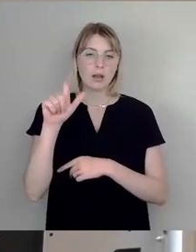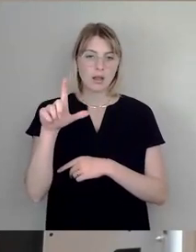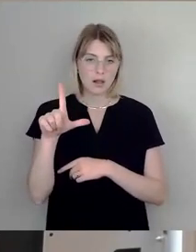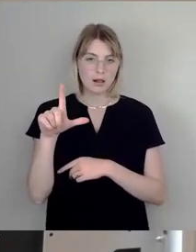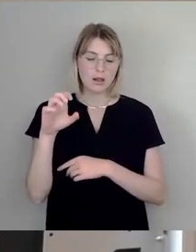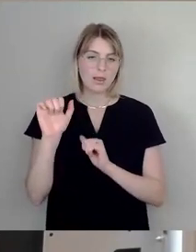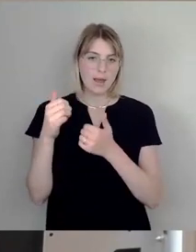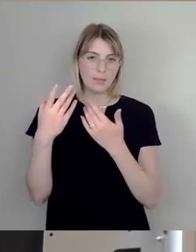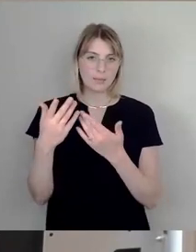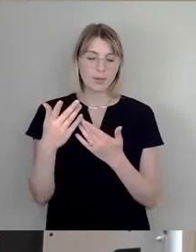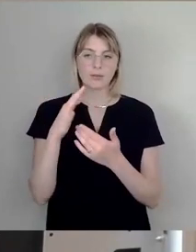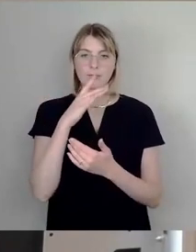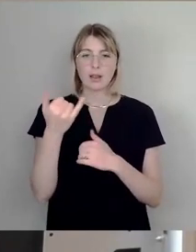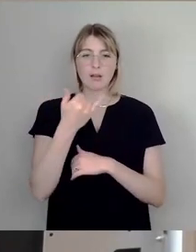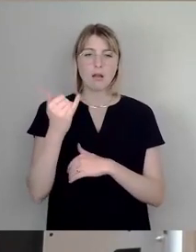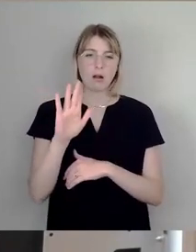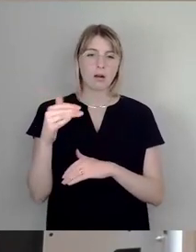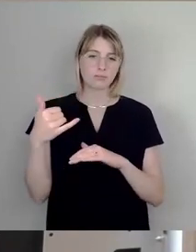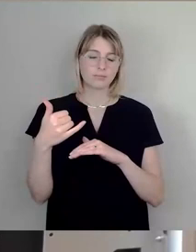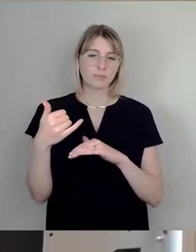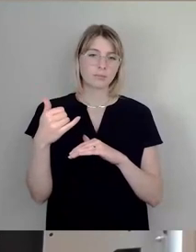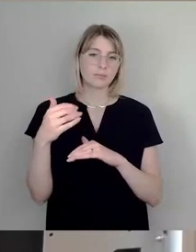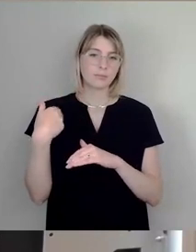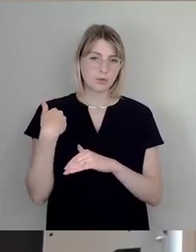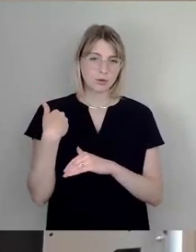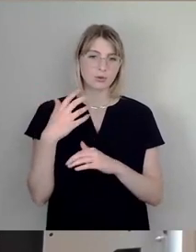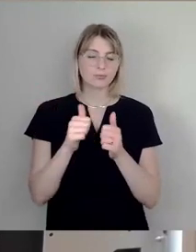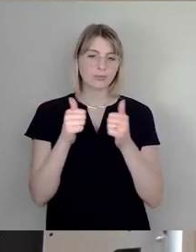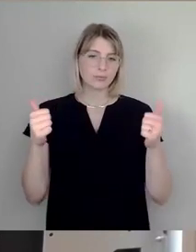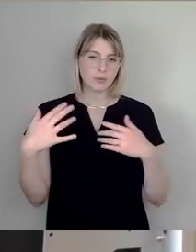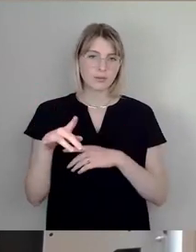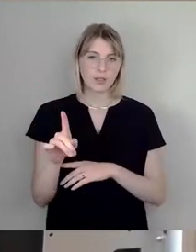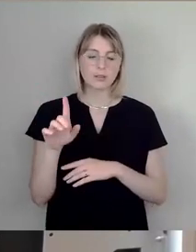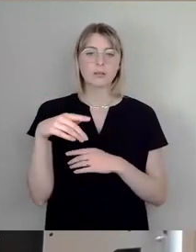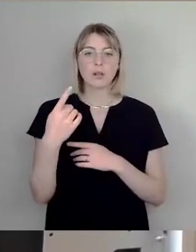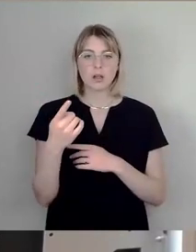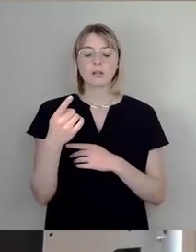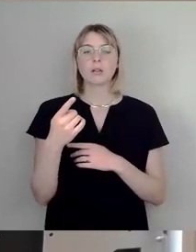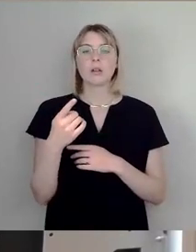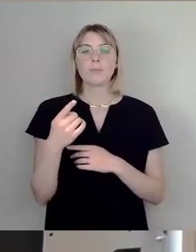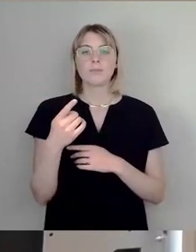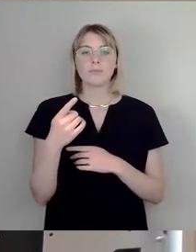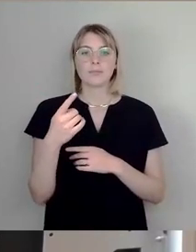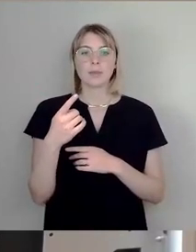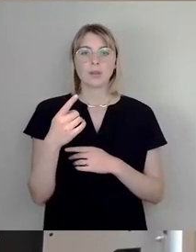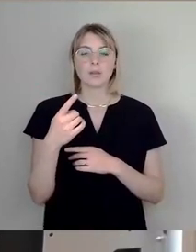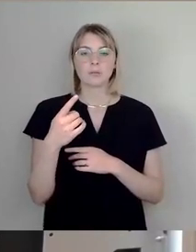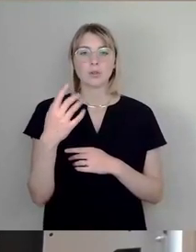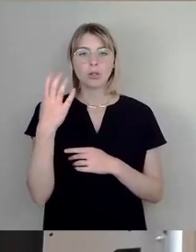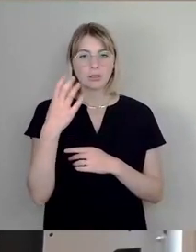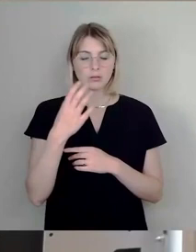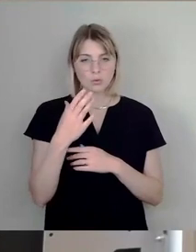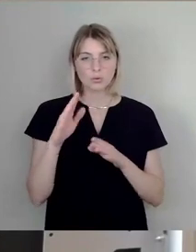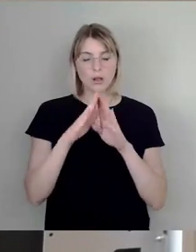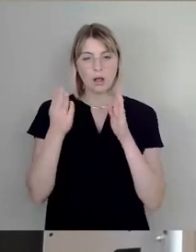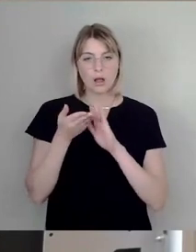ins Konzentrationslager, wurde dann zwangsweise in die berüchtigten Polizeieinheiten, in die Einheit Dirlewanger mit anderen Kommunisten